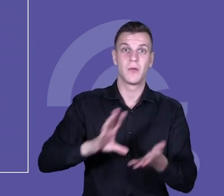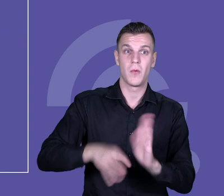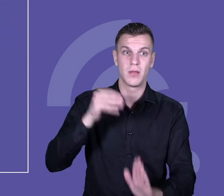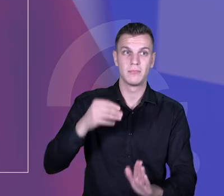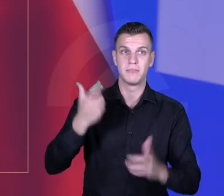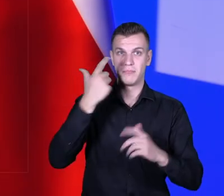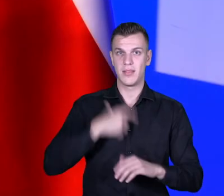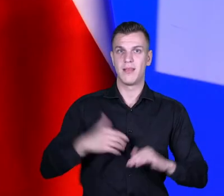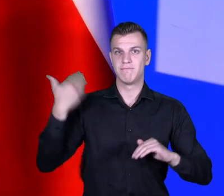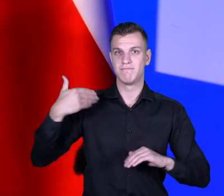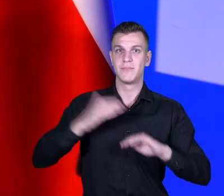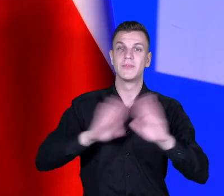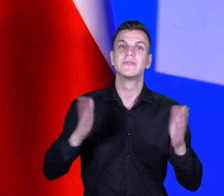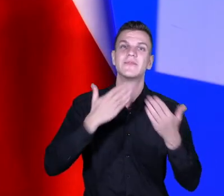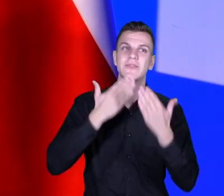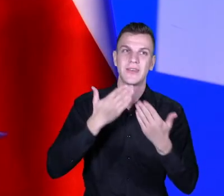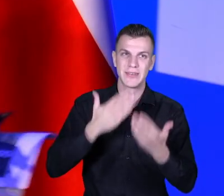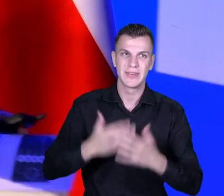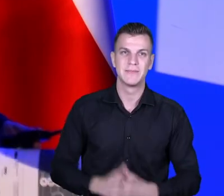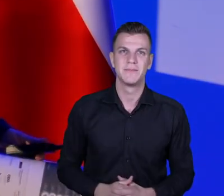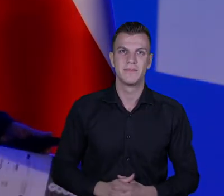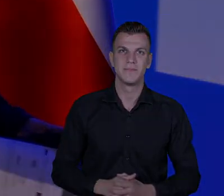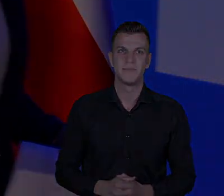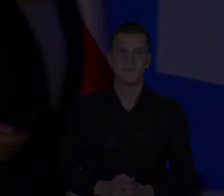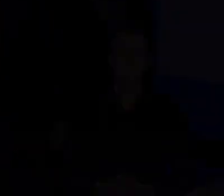dziękuję i zapraszam na pozostałość. Dziękuję. Dziękuję. Dziękuję. Dziękuję. Dziękuję.